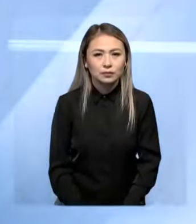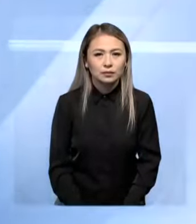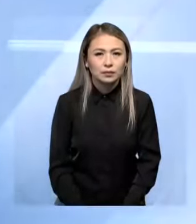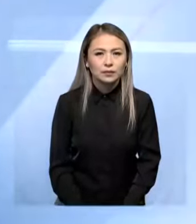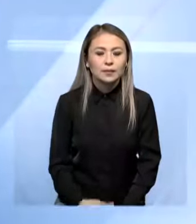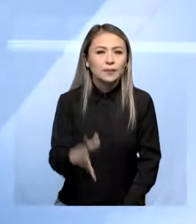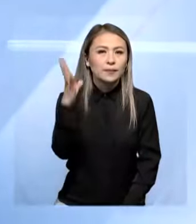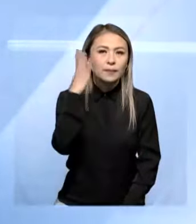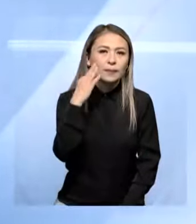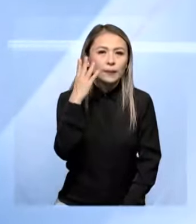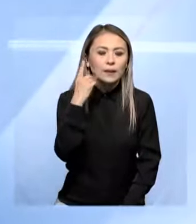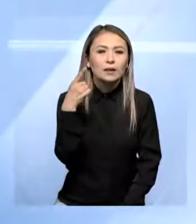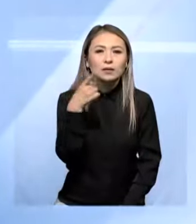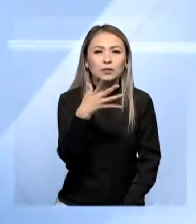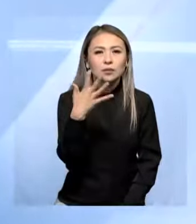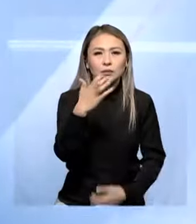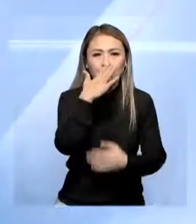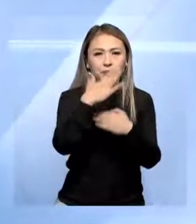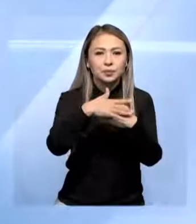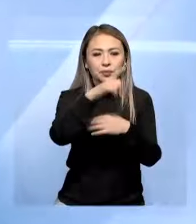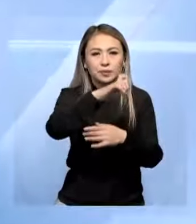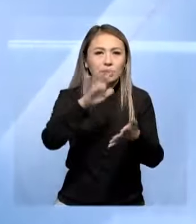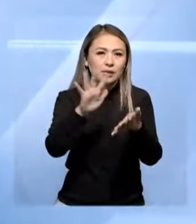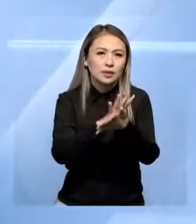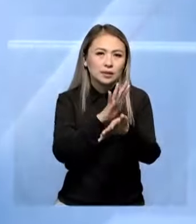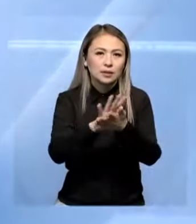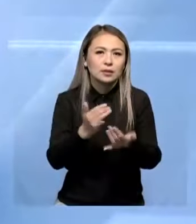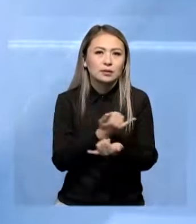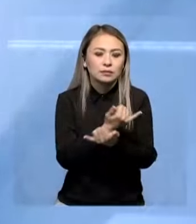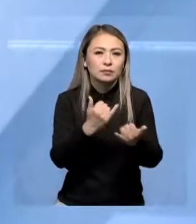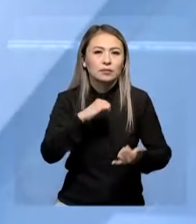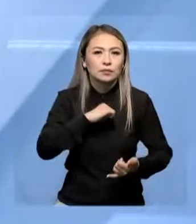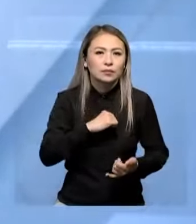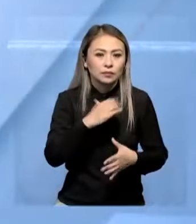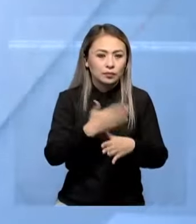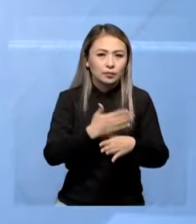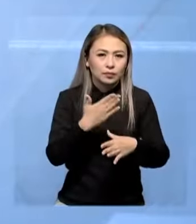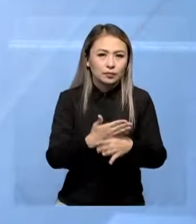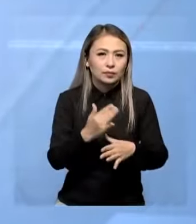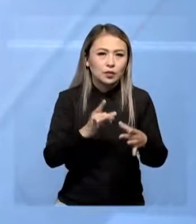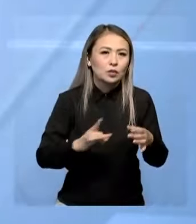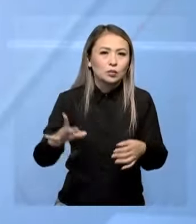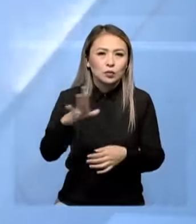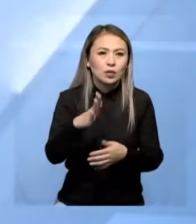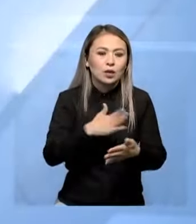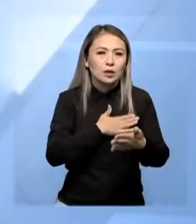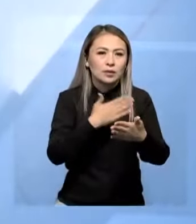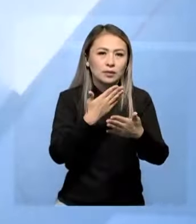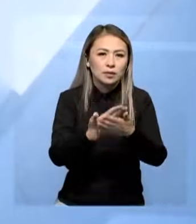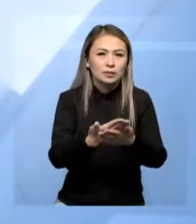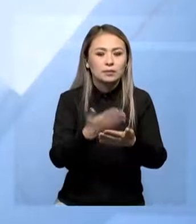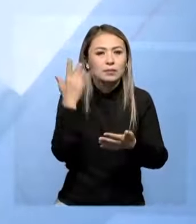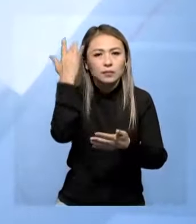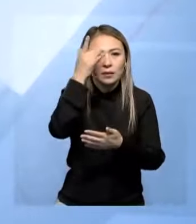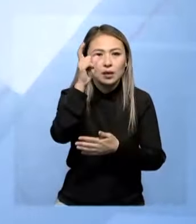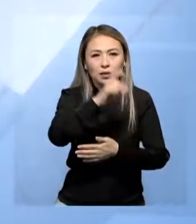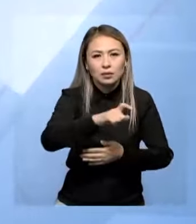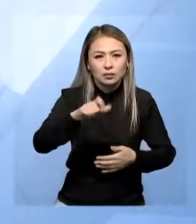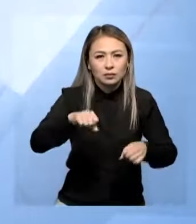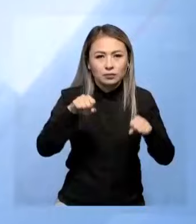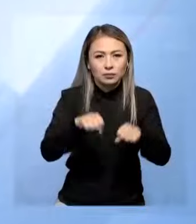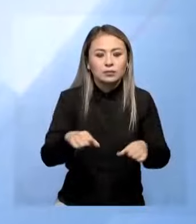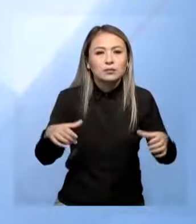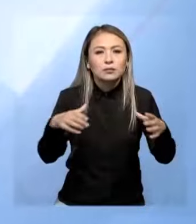Алматыда 1500-ге жоқ адамға тегін зәңгерлік көмек көрсетілді. Қалық зәңгер республикалық ақциясының мақсаты